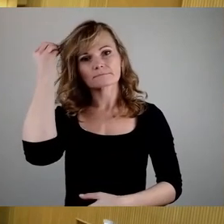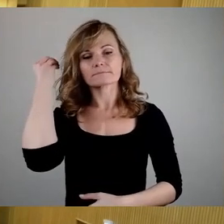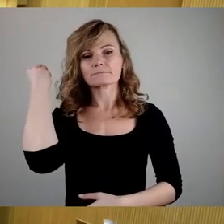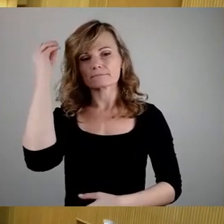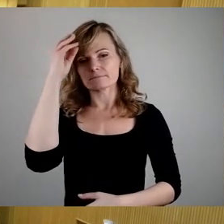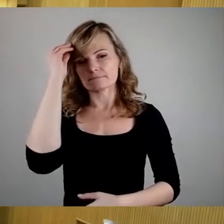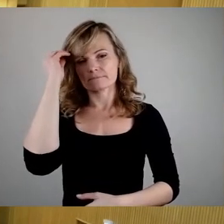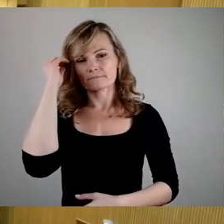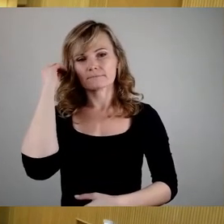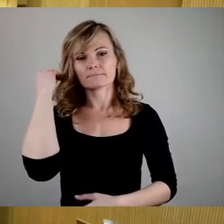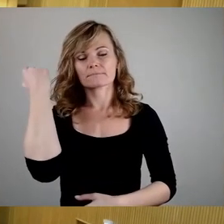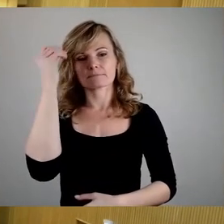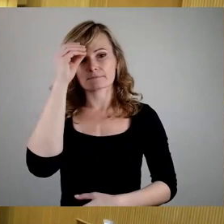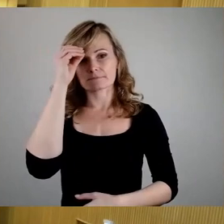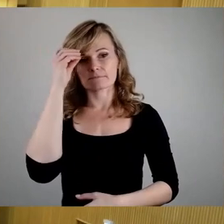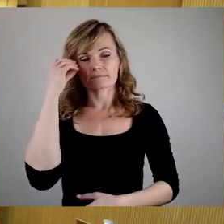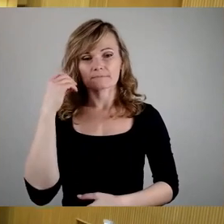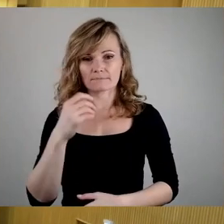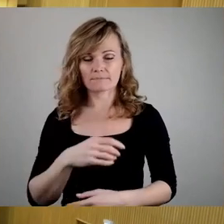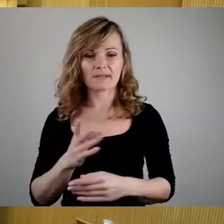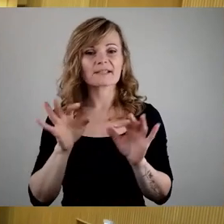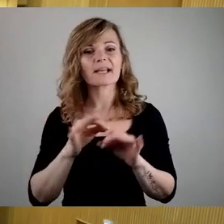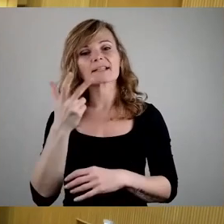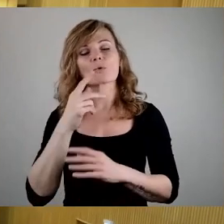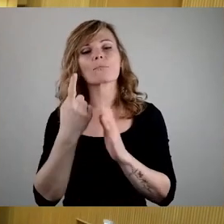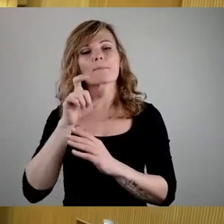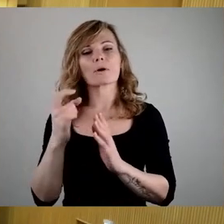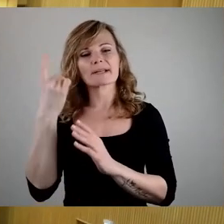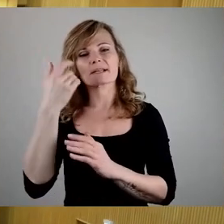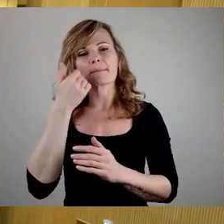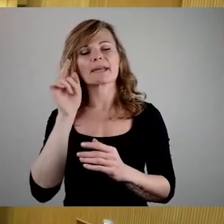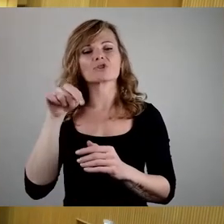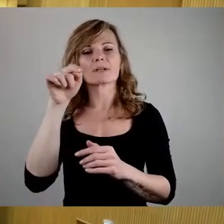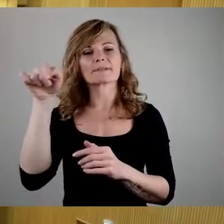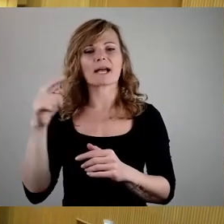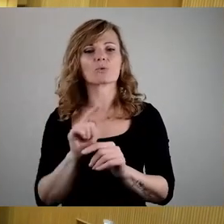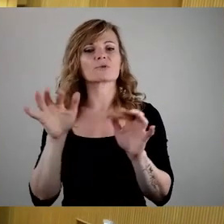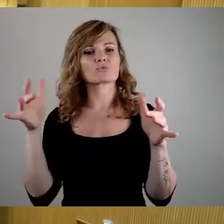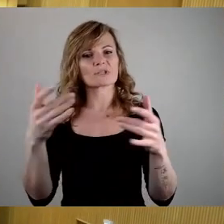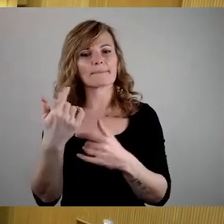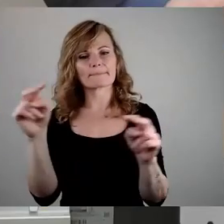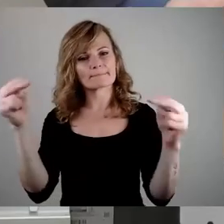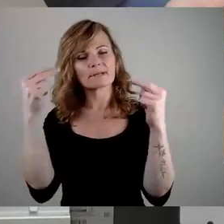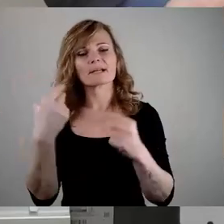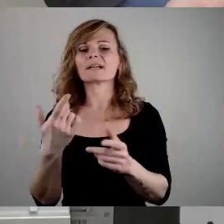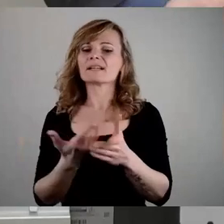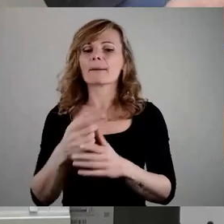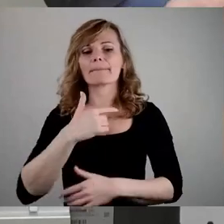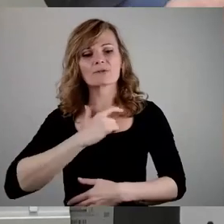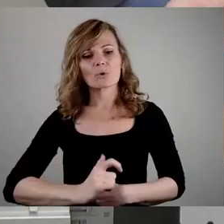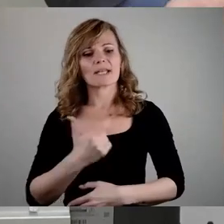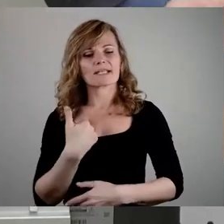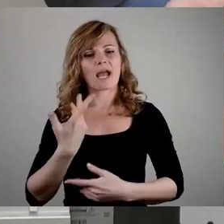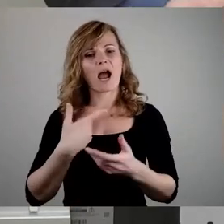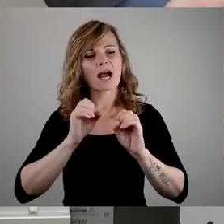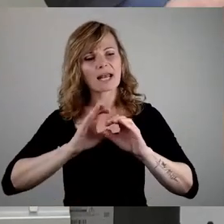Sehr geehrter Herr Oberbürgermeister, liebe Kolleginnen und Kollegen, liebe Menschen im Saal und draußen im Stream, so etwas wie eine persönliche Erklärung zum Abstimmungsverhalten